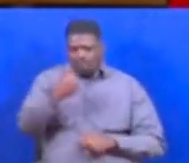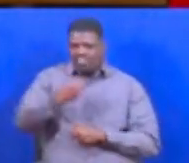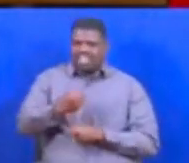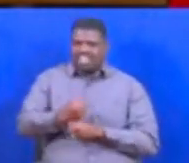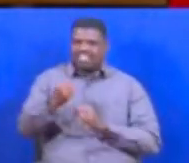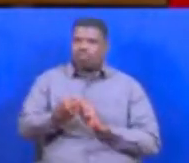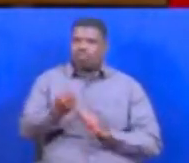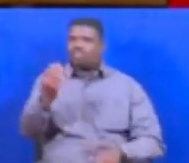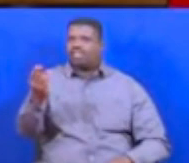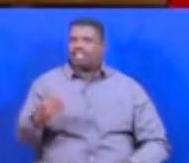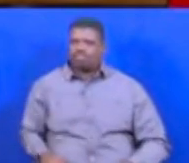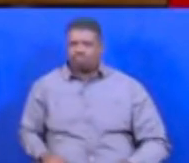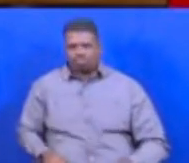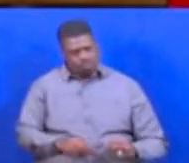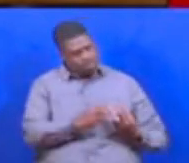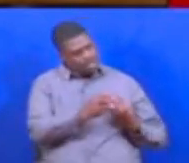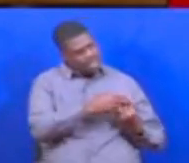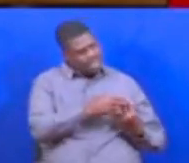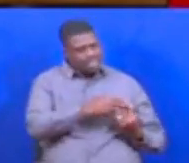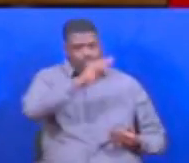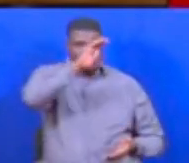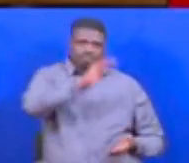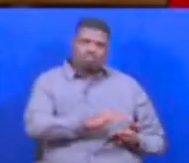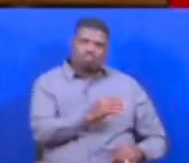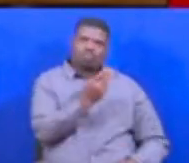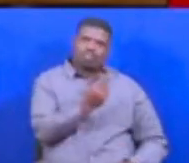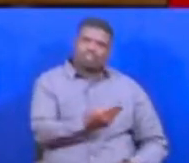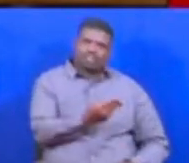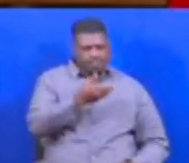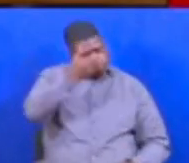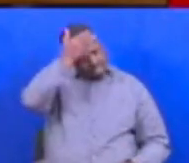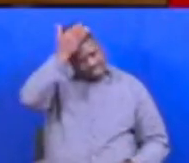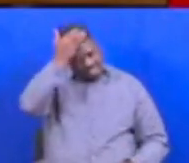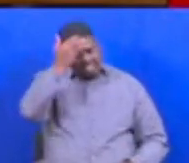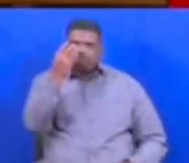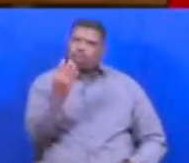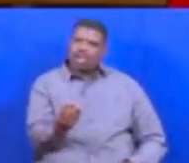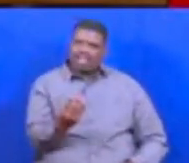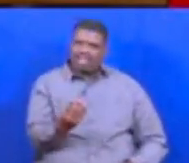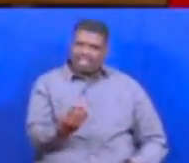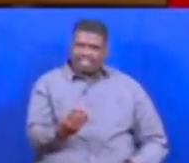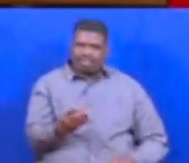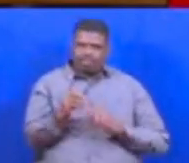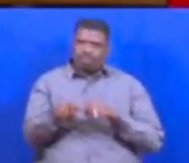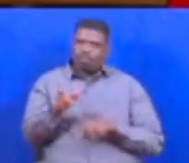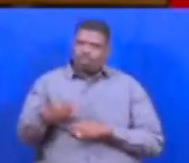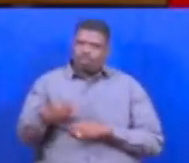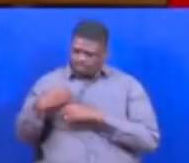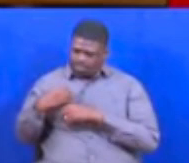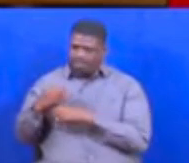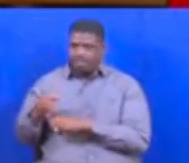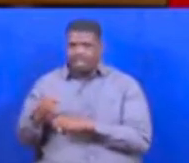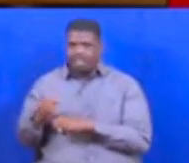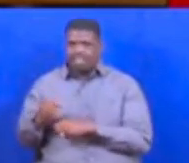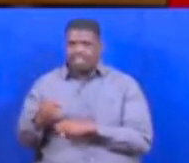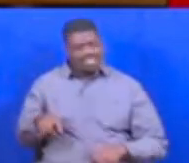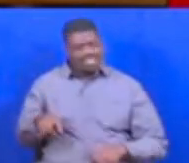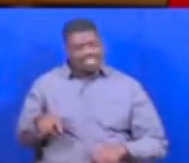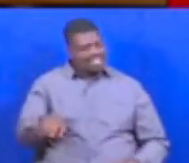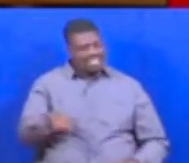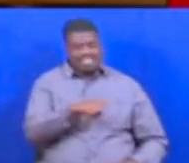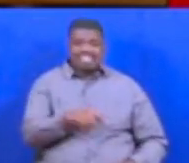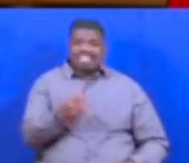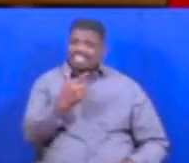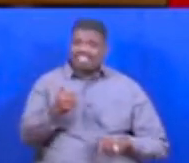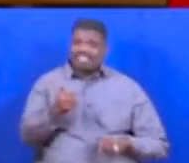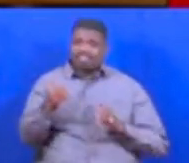Madaktari wawepo kama wasiopungua watatu Manesi wasiopungua wa nene Pawepo na watu wa maabara Zahanati zetu za Tanzania